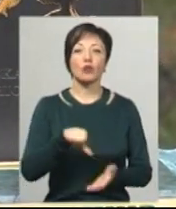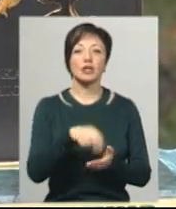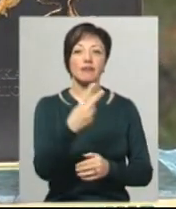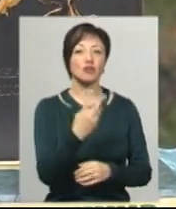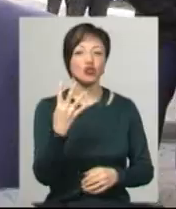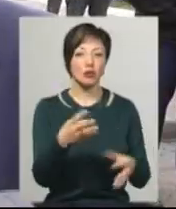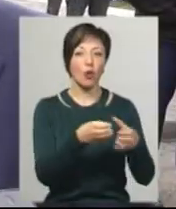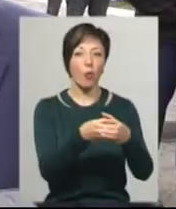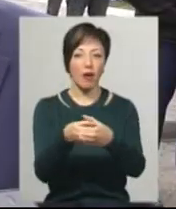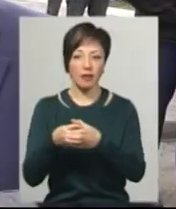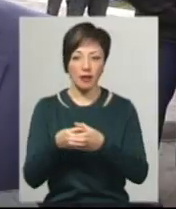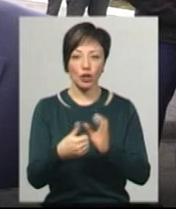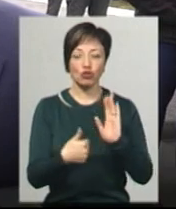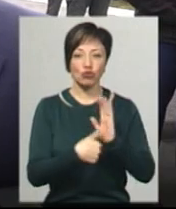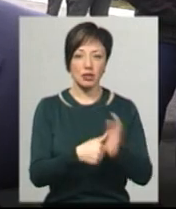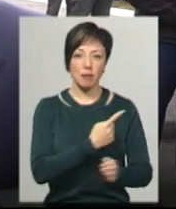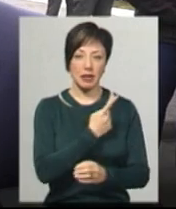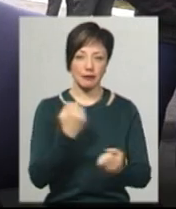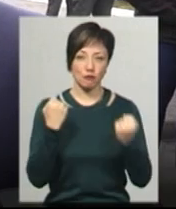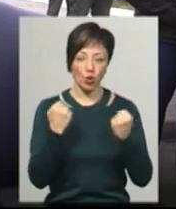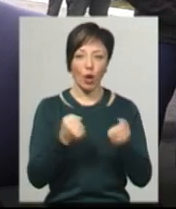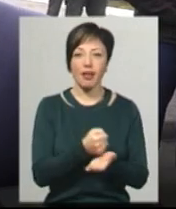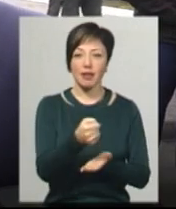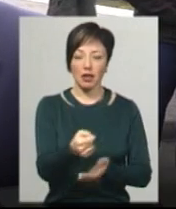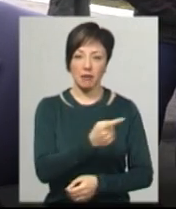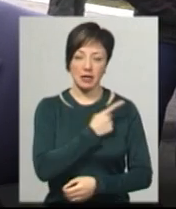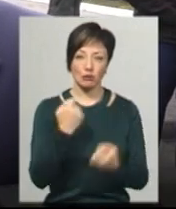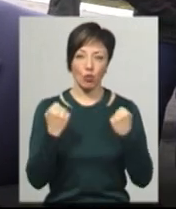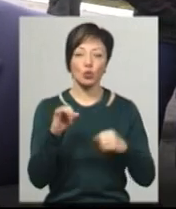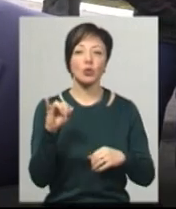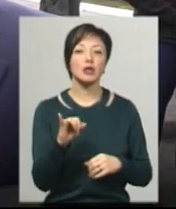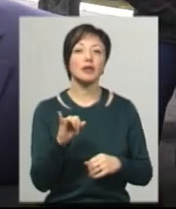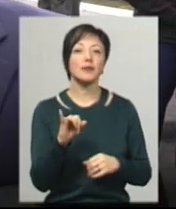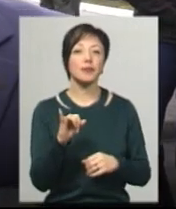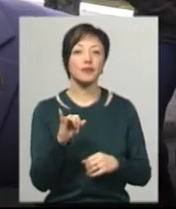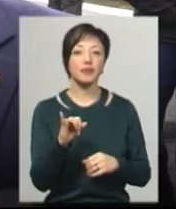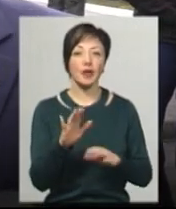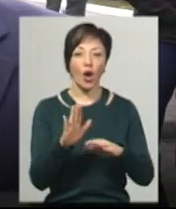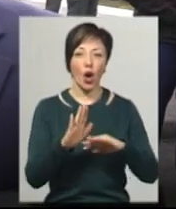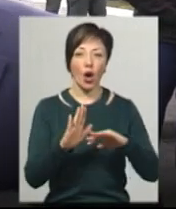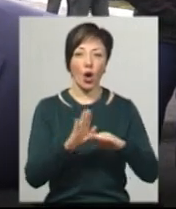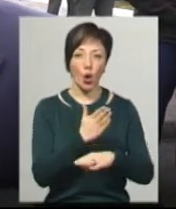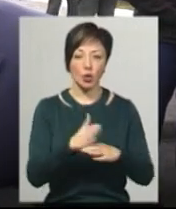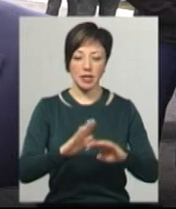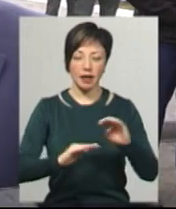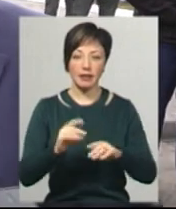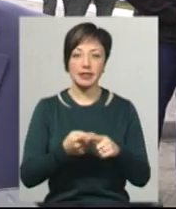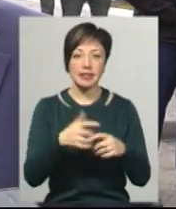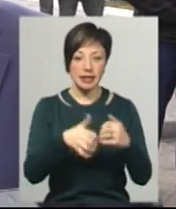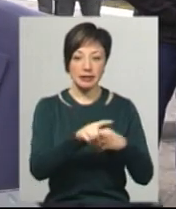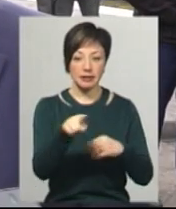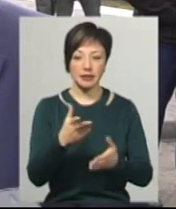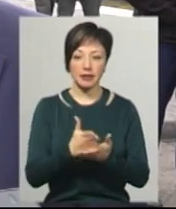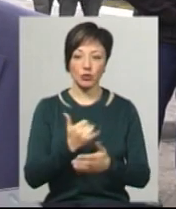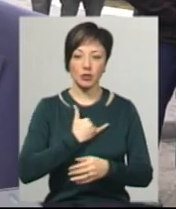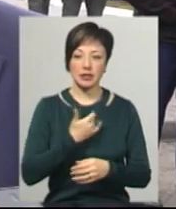24 команди. Шість мастеров спорту, кандидати мастера спорту і розрядники. Середі цих учасників у